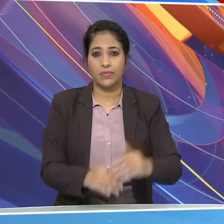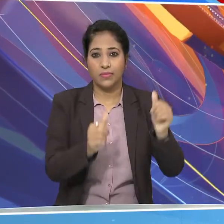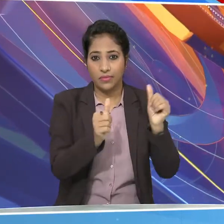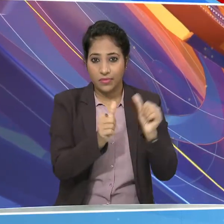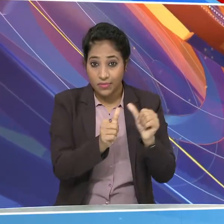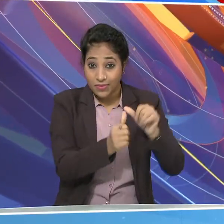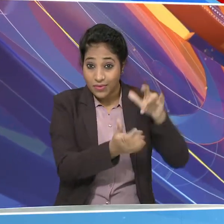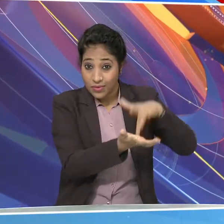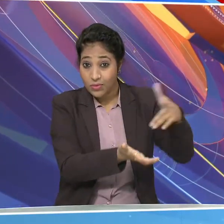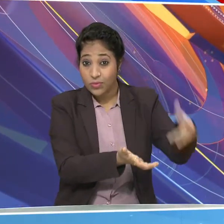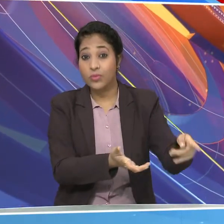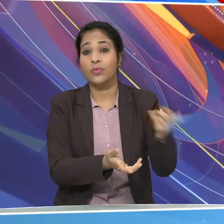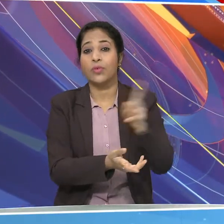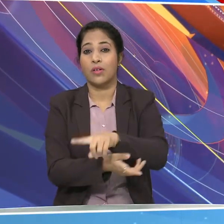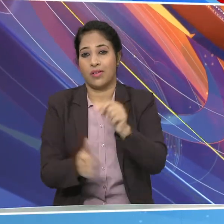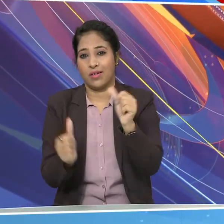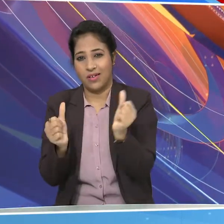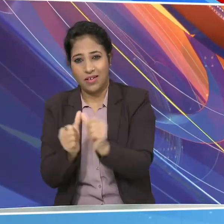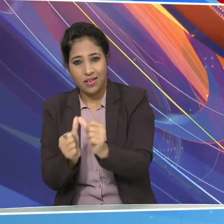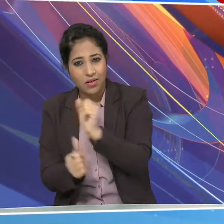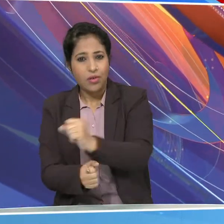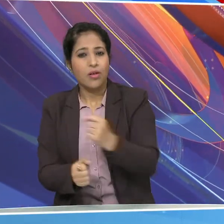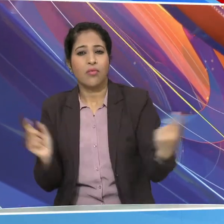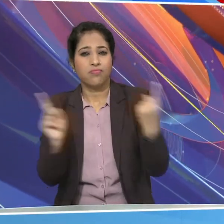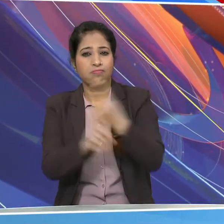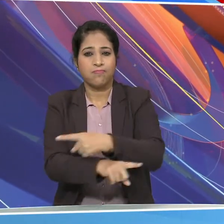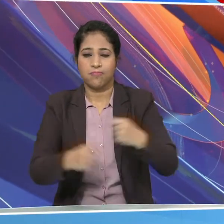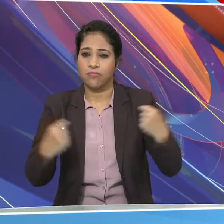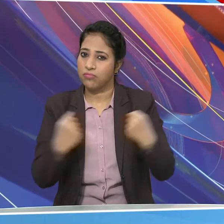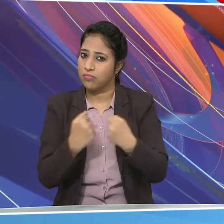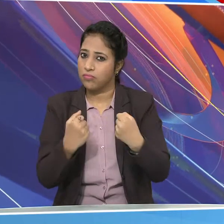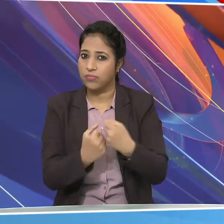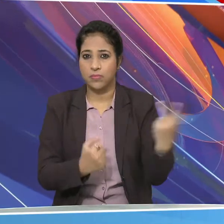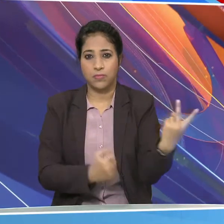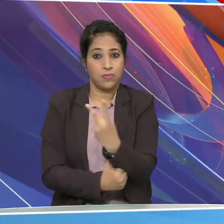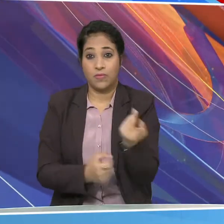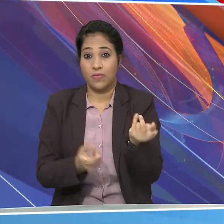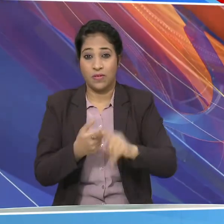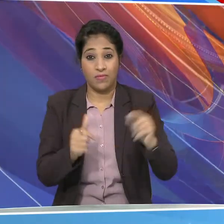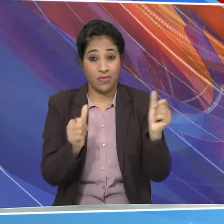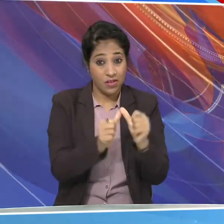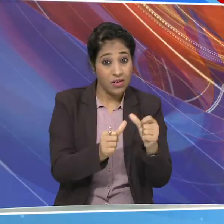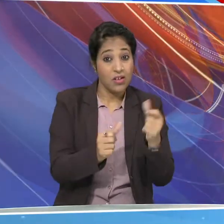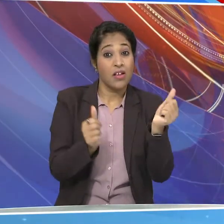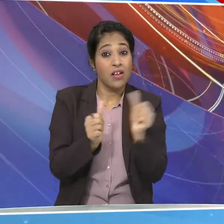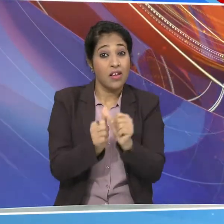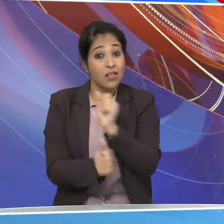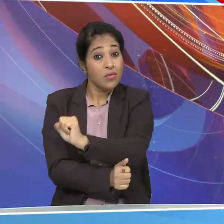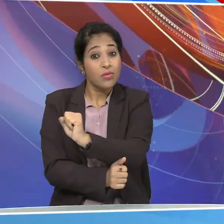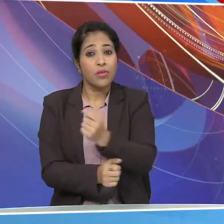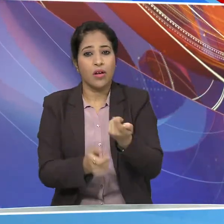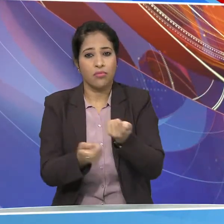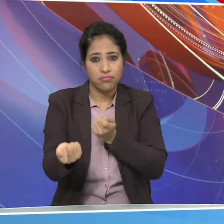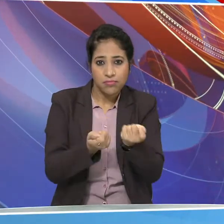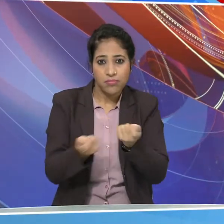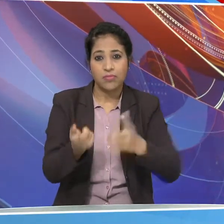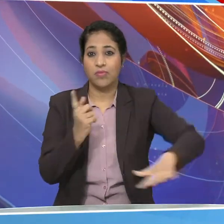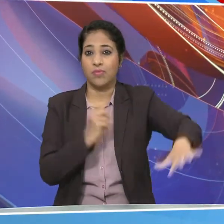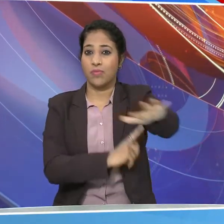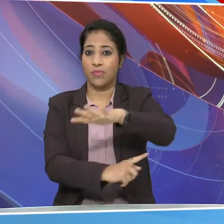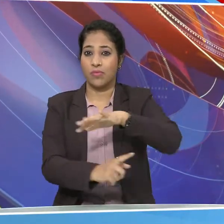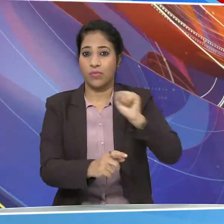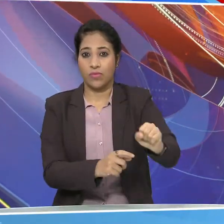और अजर्बैजान ने फिर से अर्मेनिया के खिलाफ जंग चेहती है अजर्बैजान ने अर्मेनिया के नियंतरित वाले